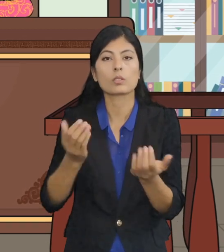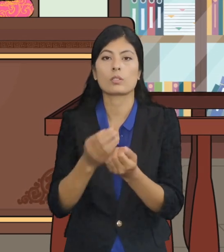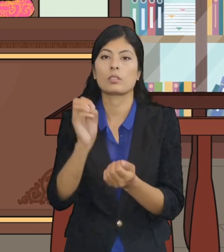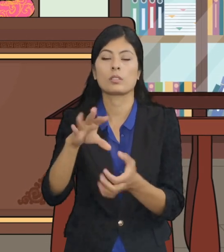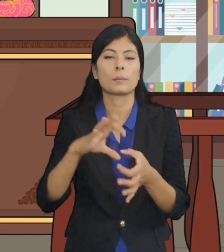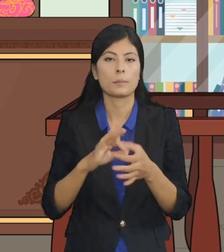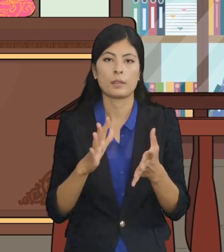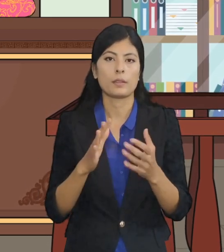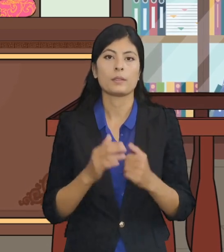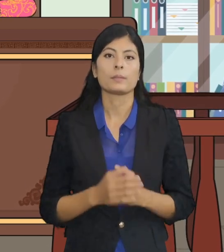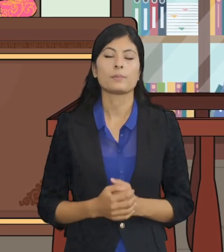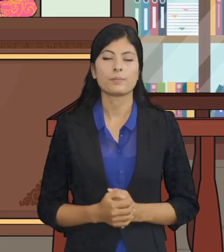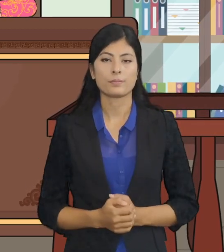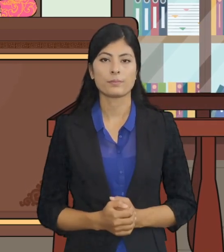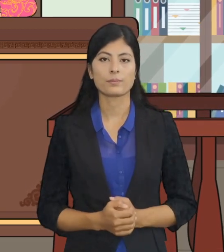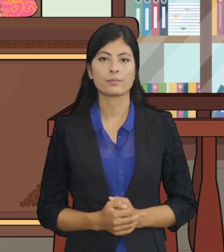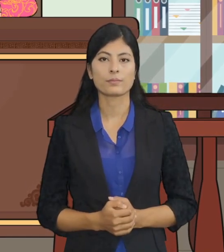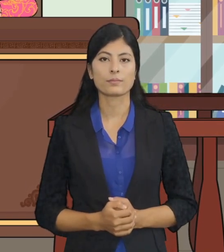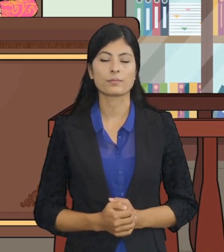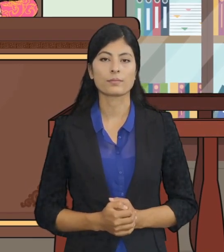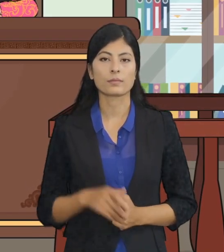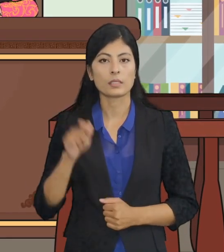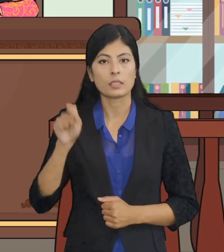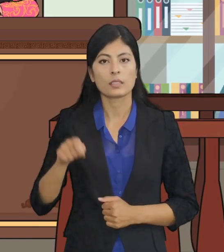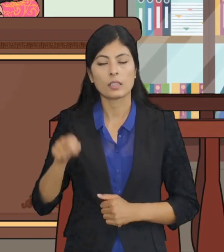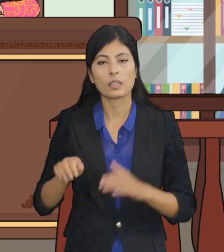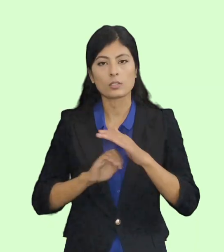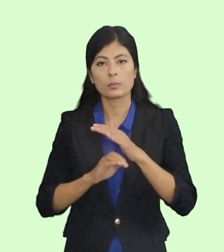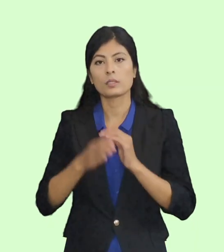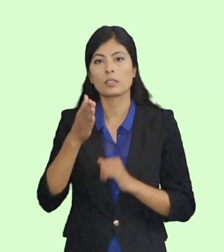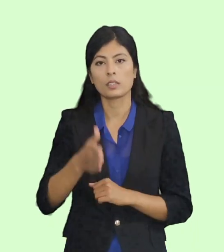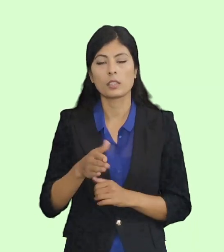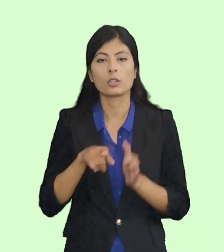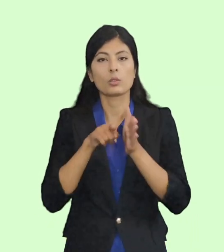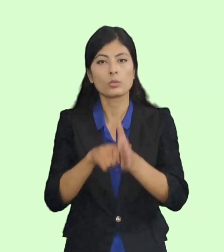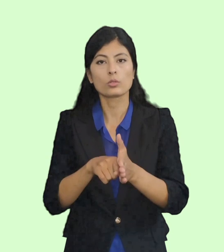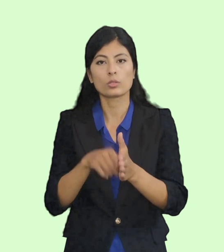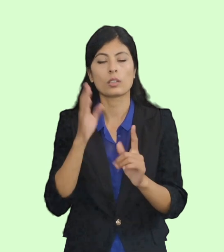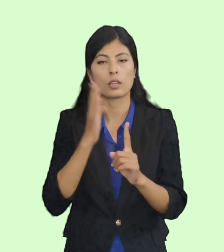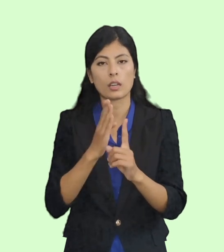पत्रपत्री का वा संचार माध्यम में संप्रेशन ना होए देवे के चाहीं।